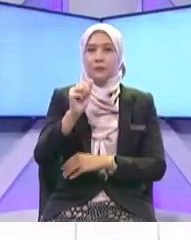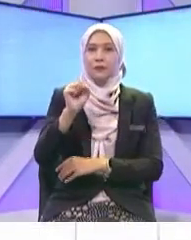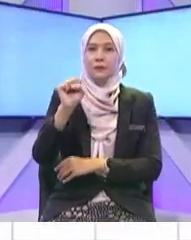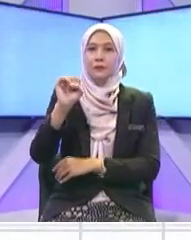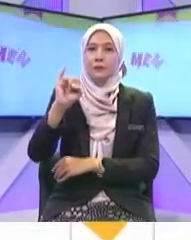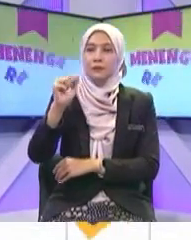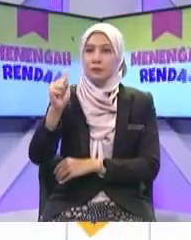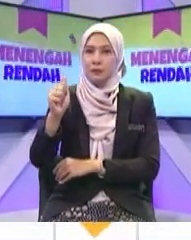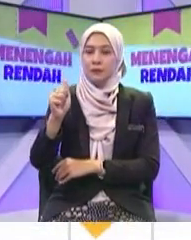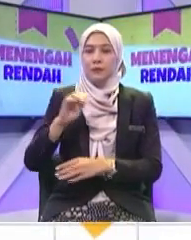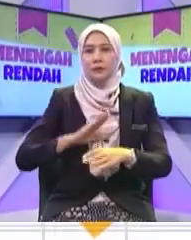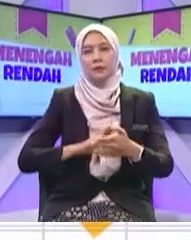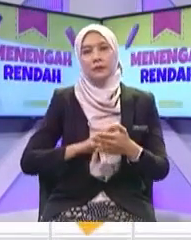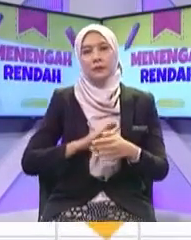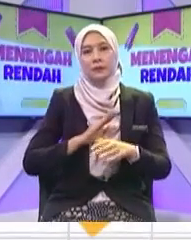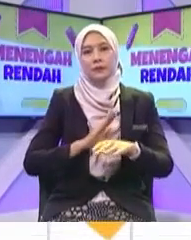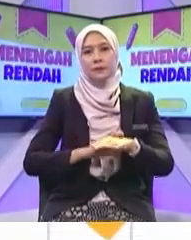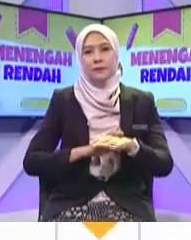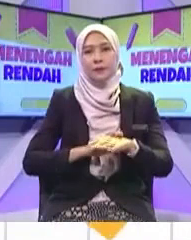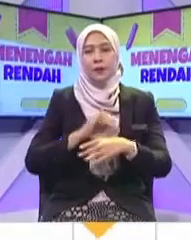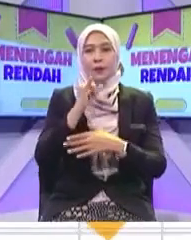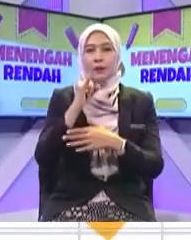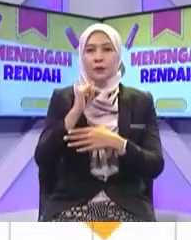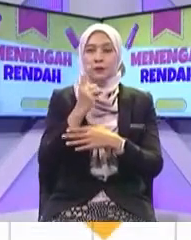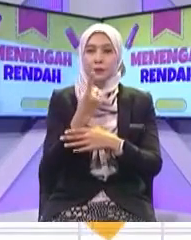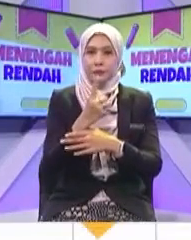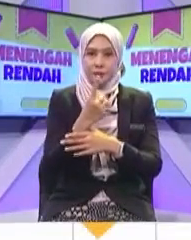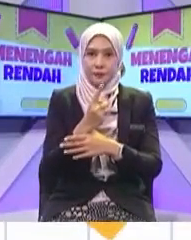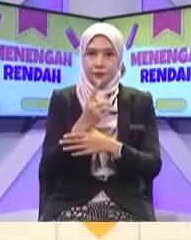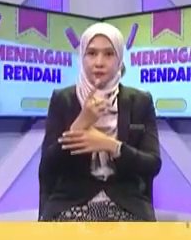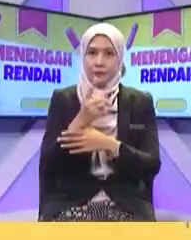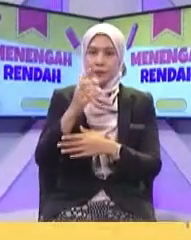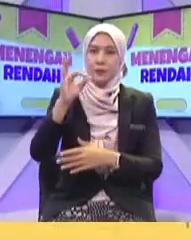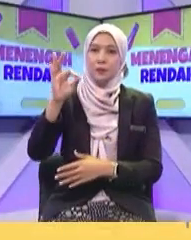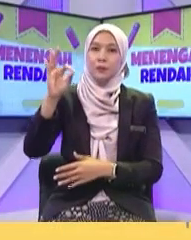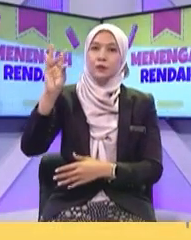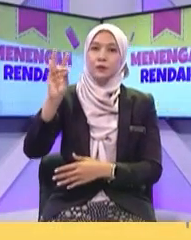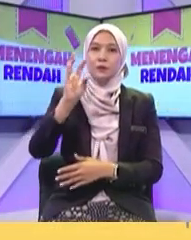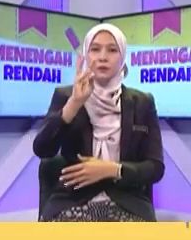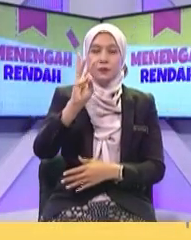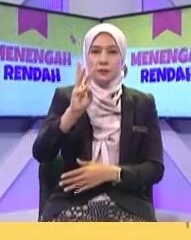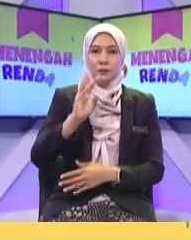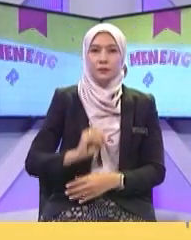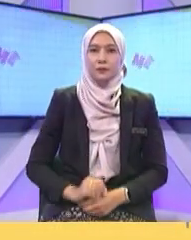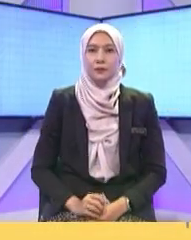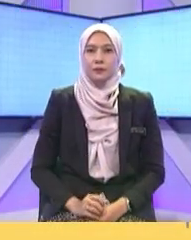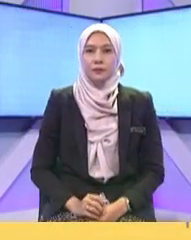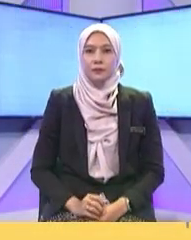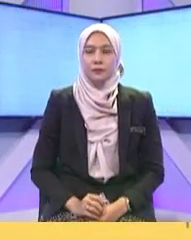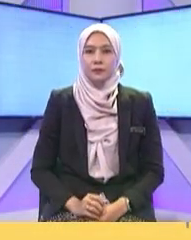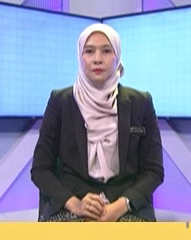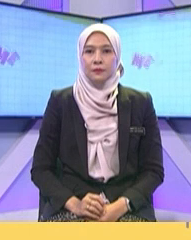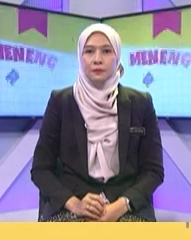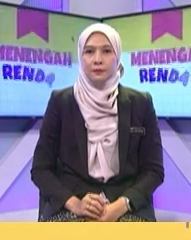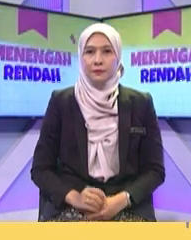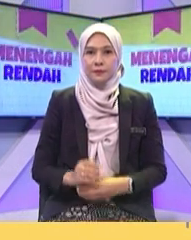Pada Januari 13 Januari 1996 Seperti yang dipaparkan Di satelit Di Paparan skrin sekarang Di